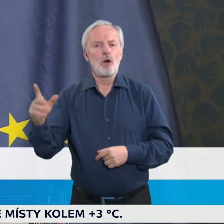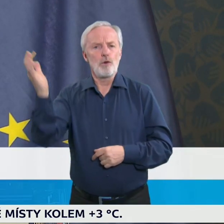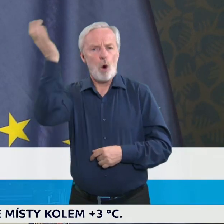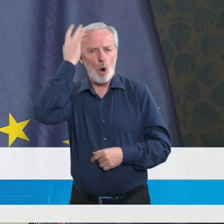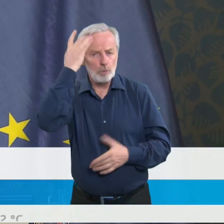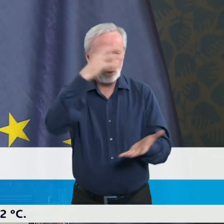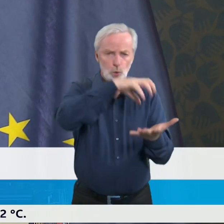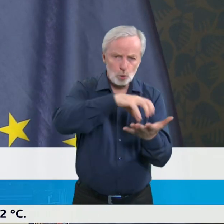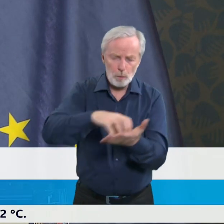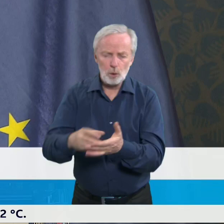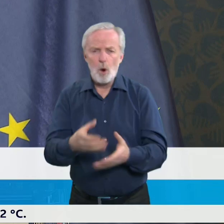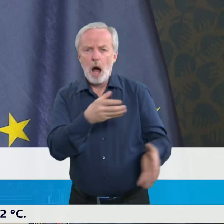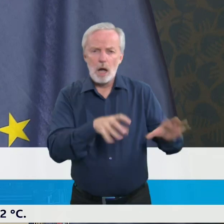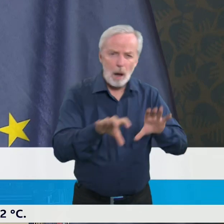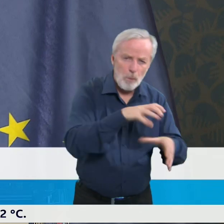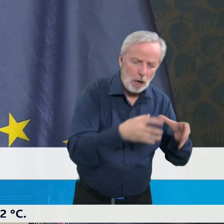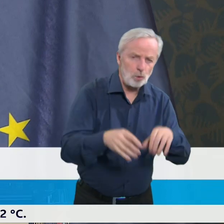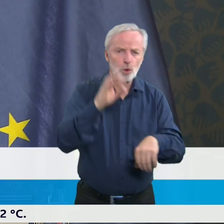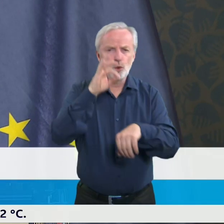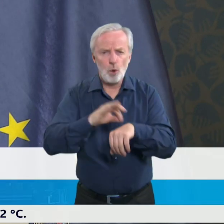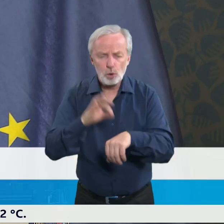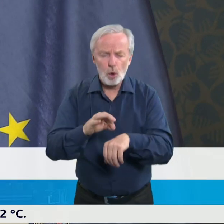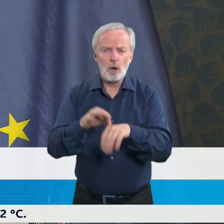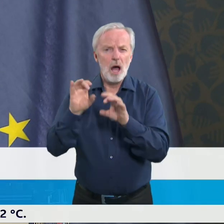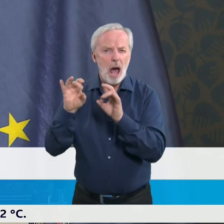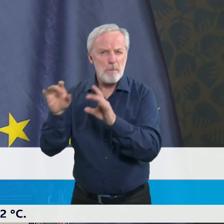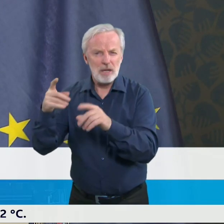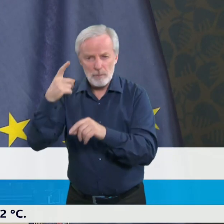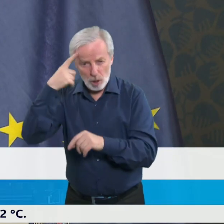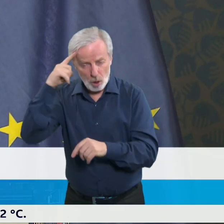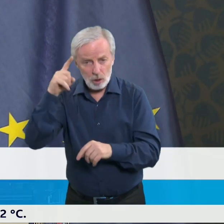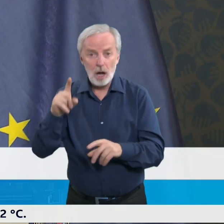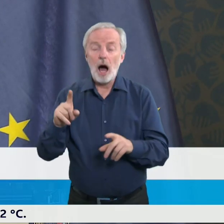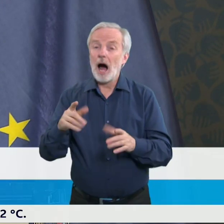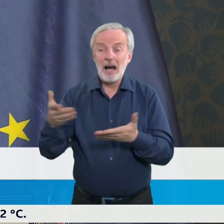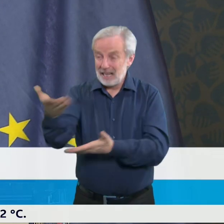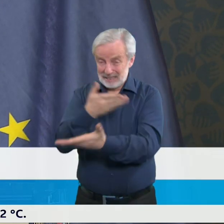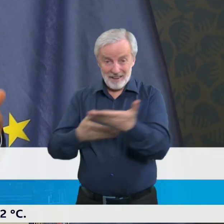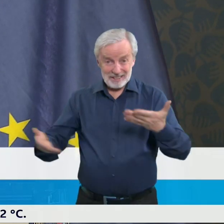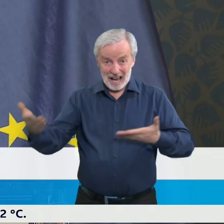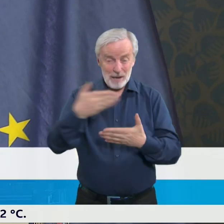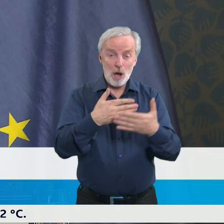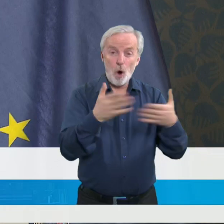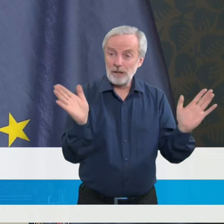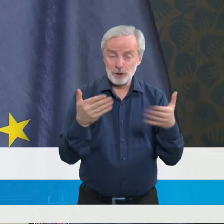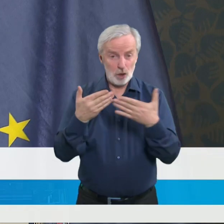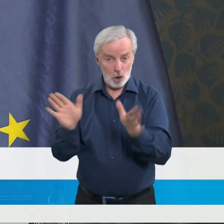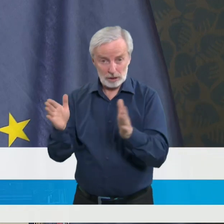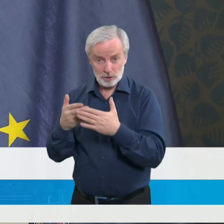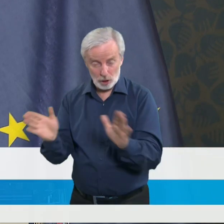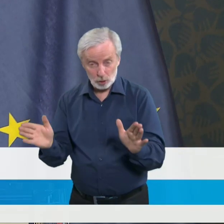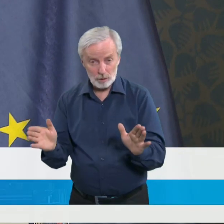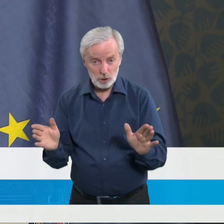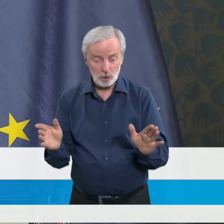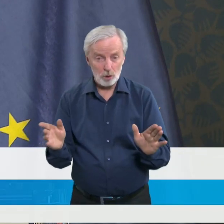skupinu klinickou, skupinu epidemiologickou a tyto jsou otevřené i ostatním skupinám odborníků nebo